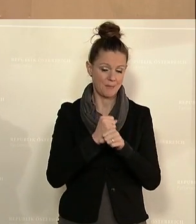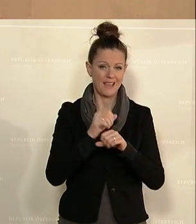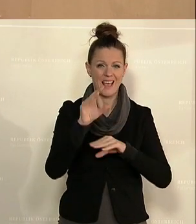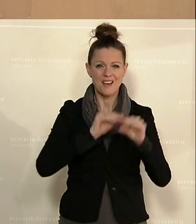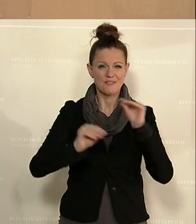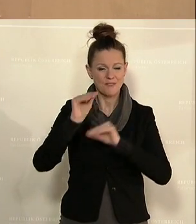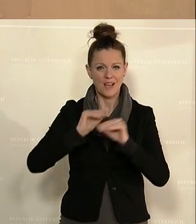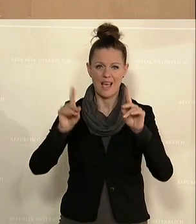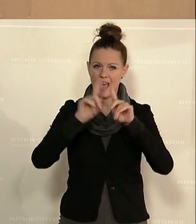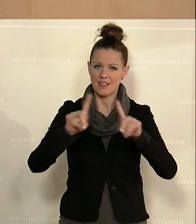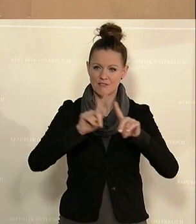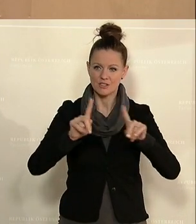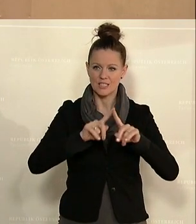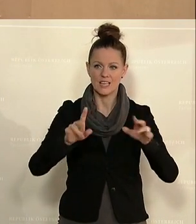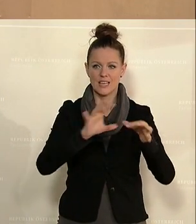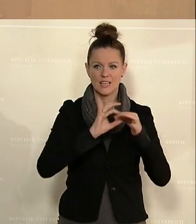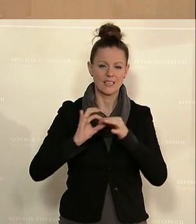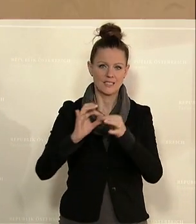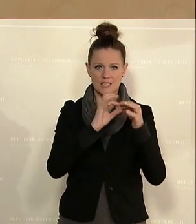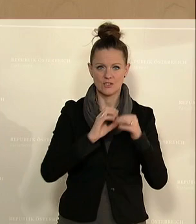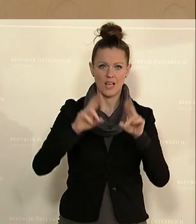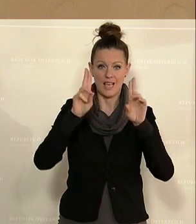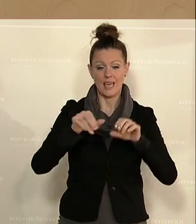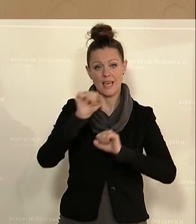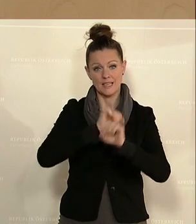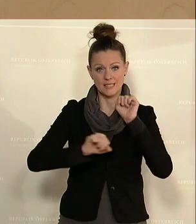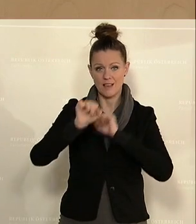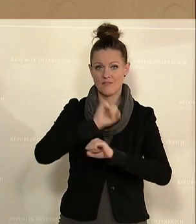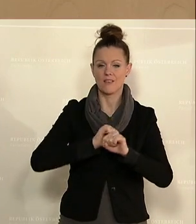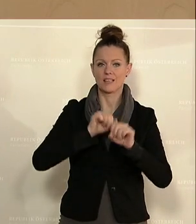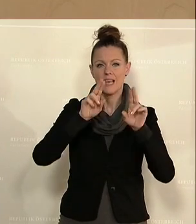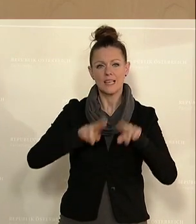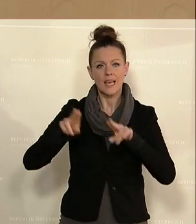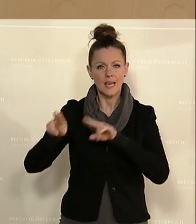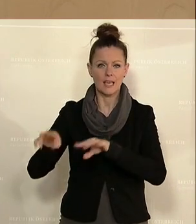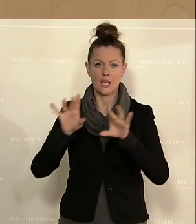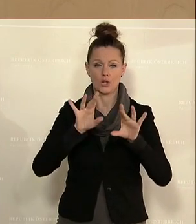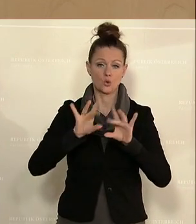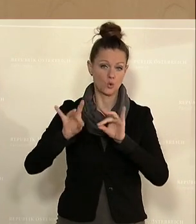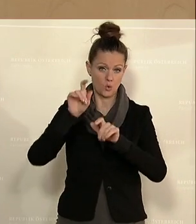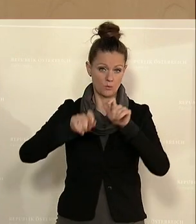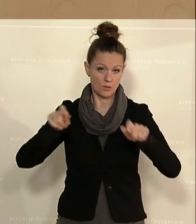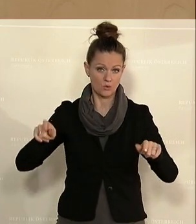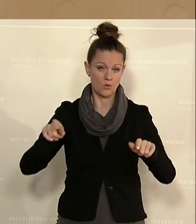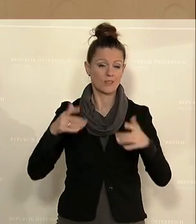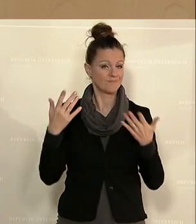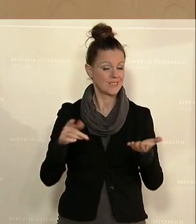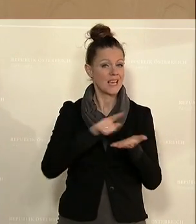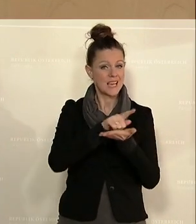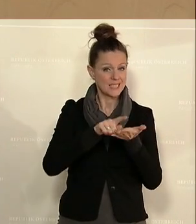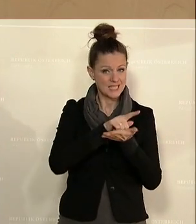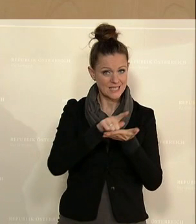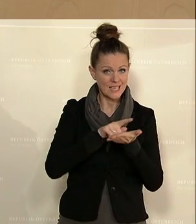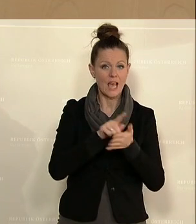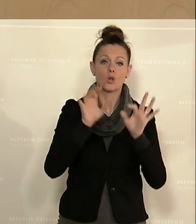bzw. Gesellschaften, die Rechtsanwälte, alle, die per Gericht zu tun hatten, dass man diese Zeit auch wirklich